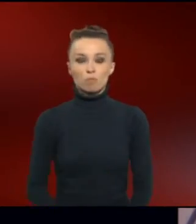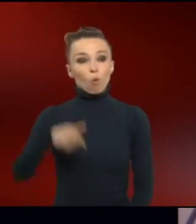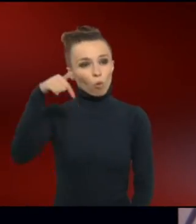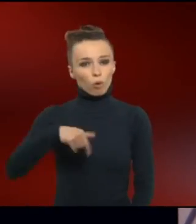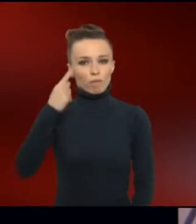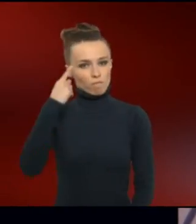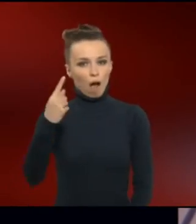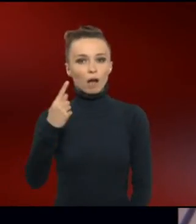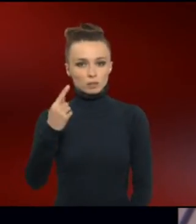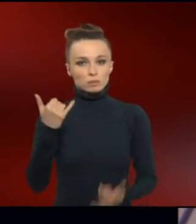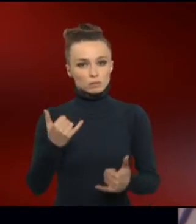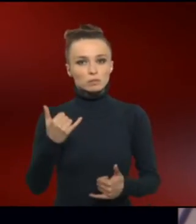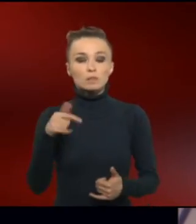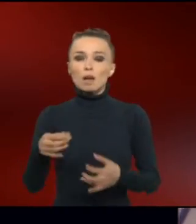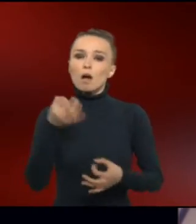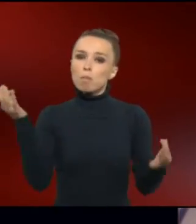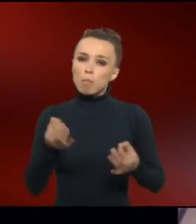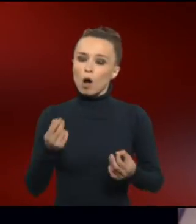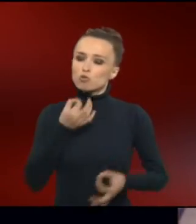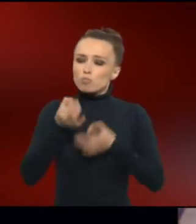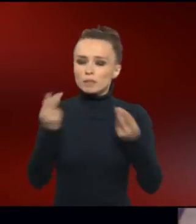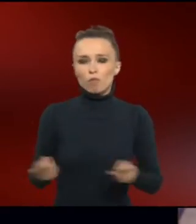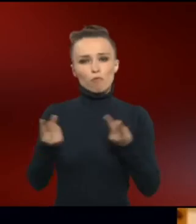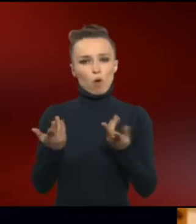benötigen eine spezielle Förderung.